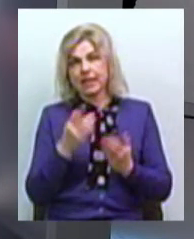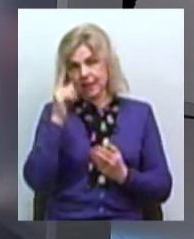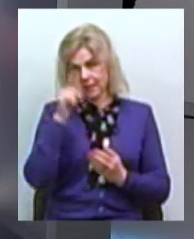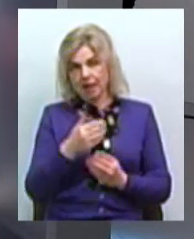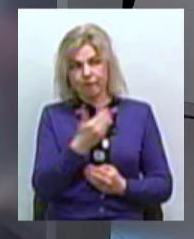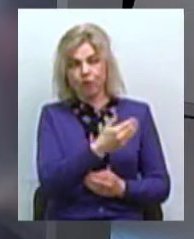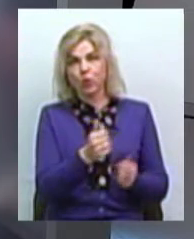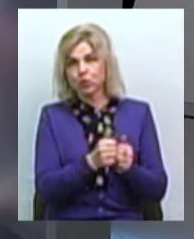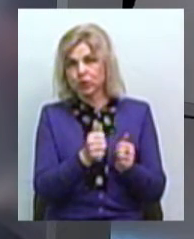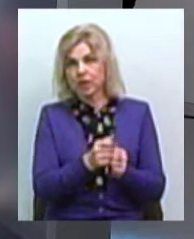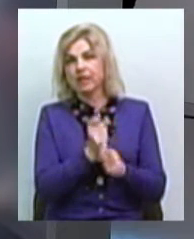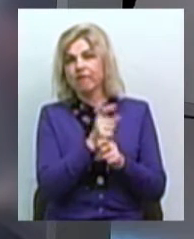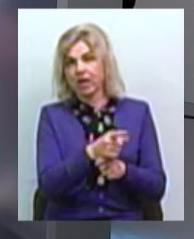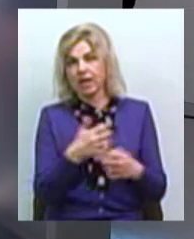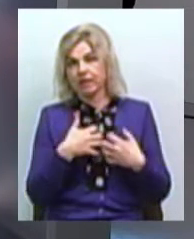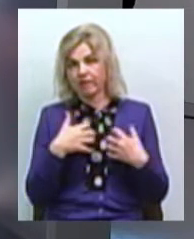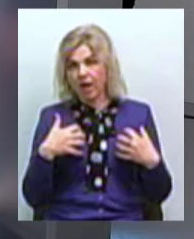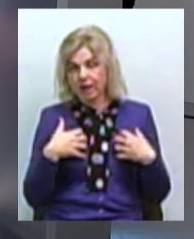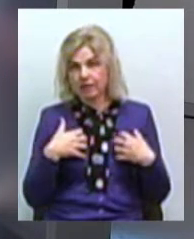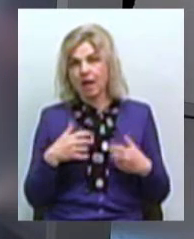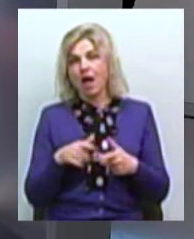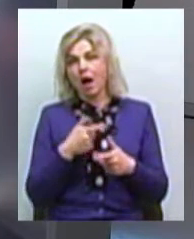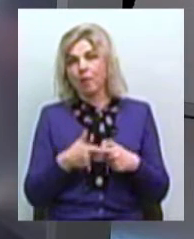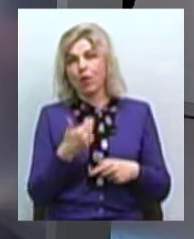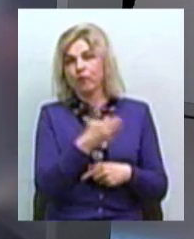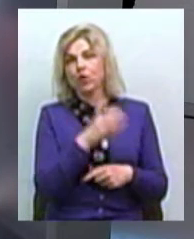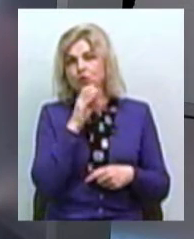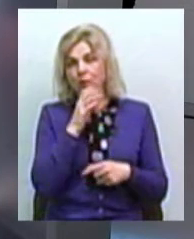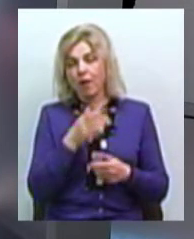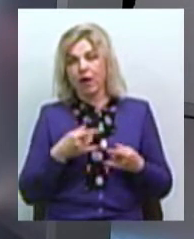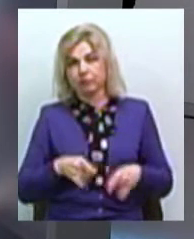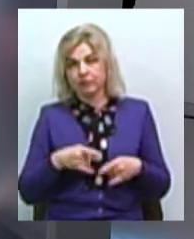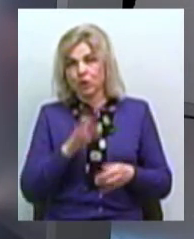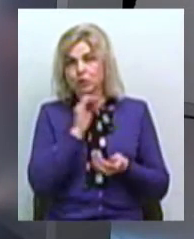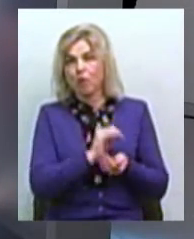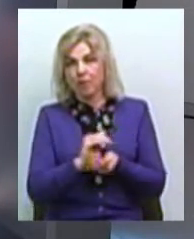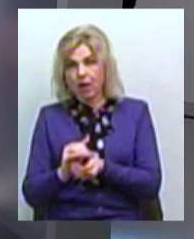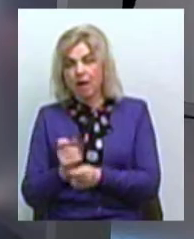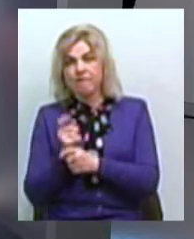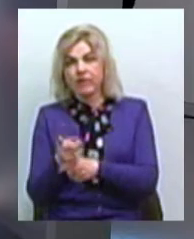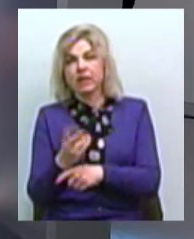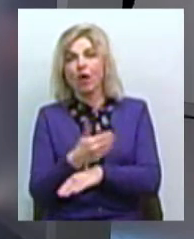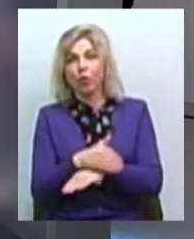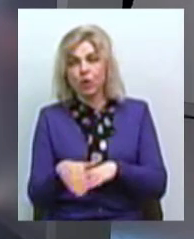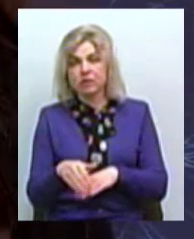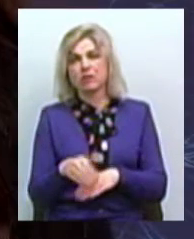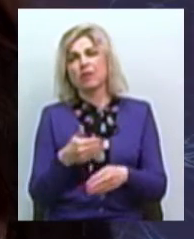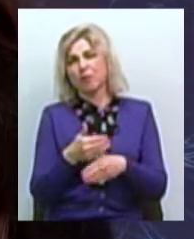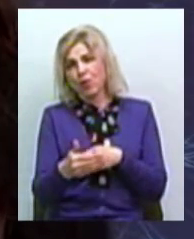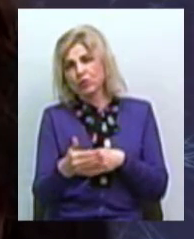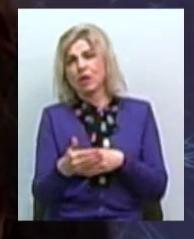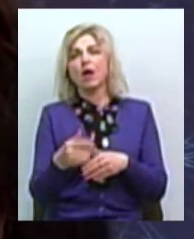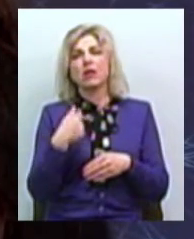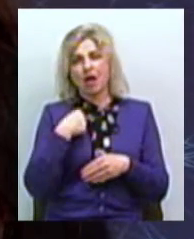викидає тварин, або, наприклад, його собака привела цуціняток, і він їх викидає на вулицю, то рано чи пізно я